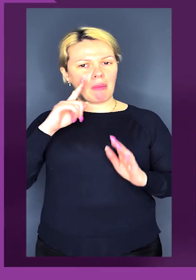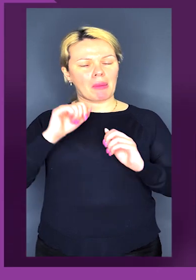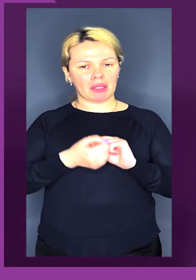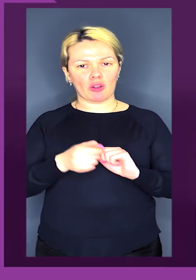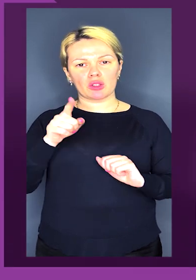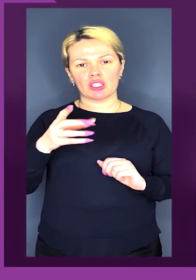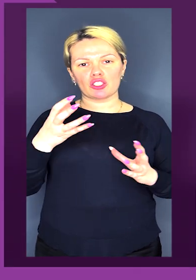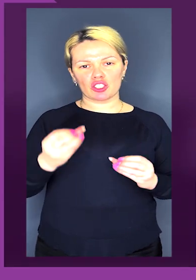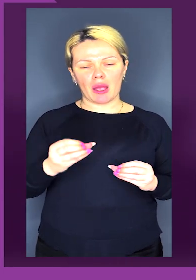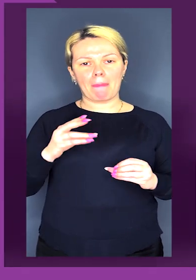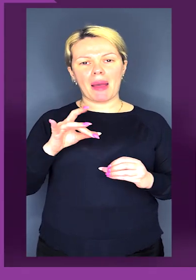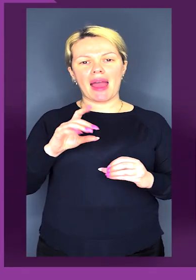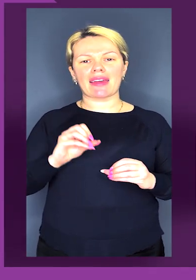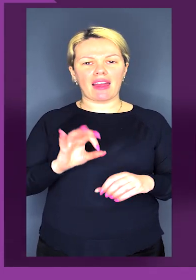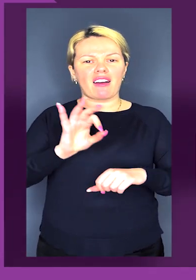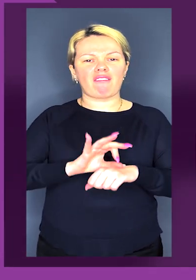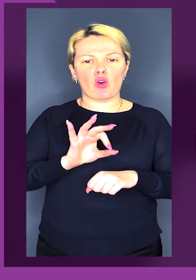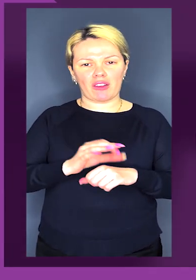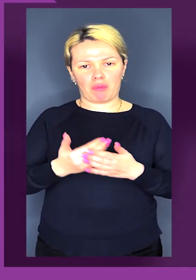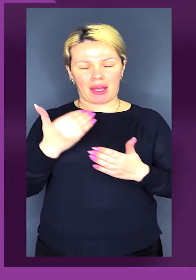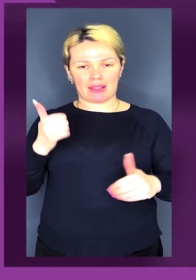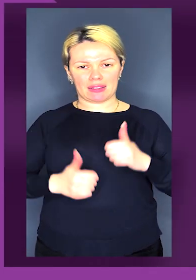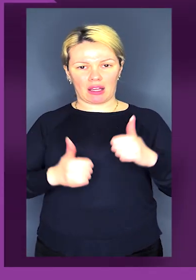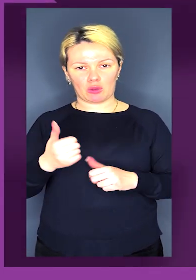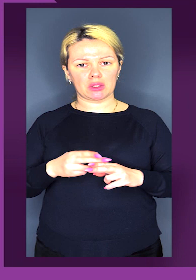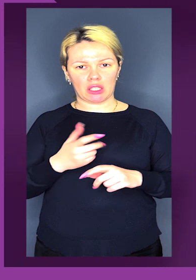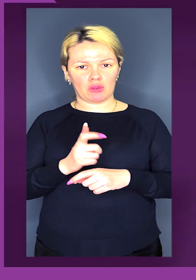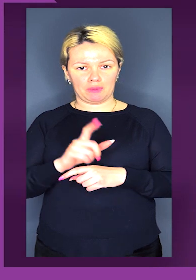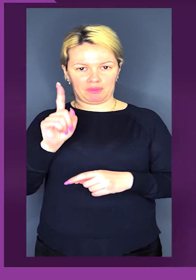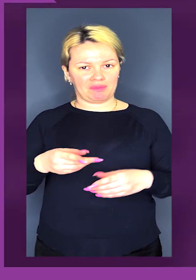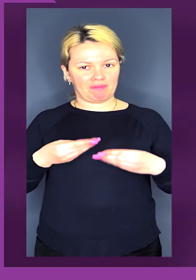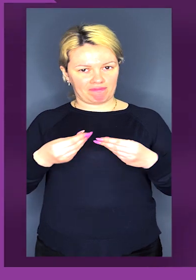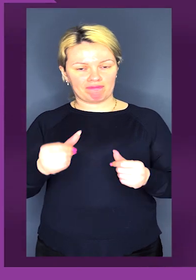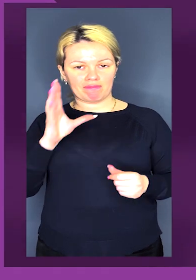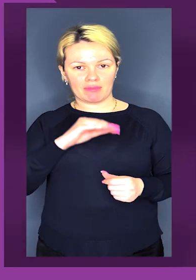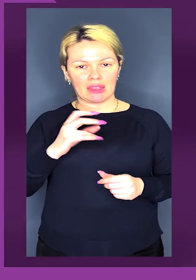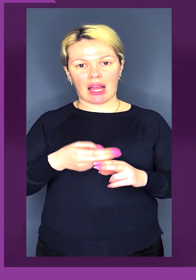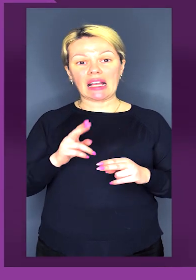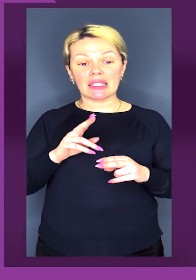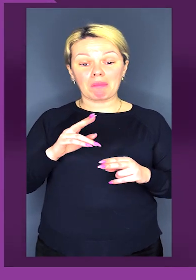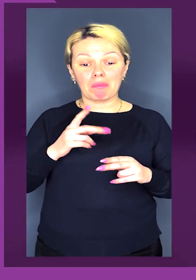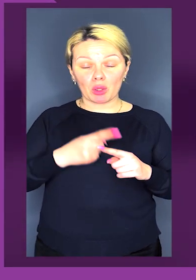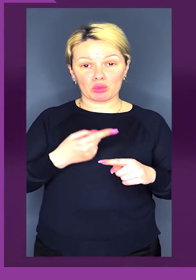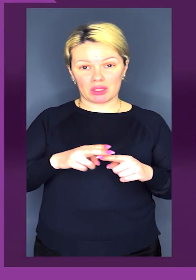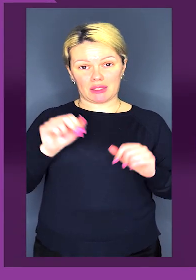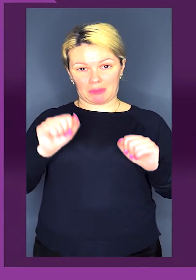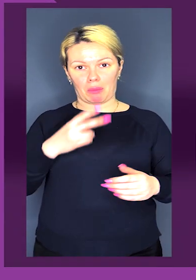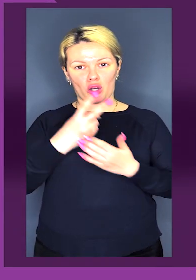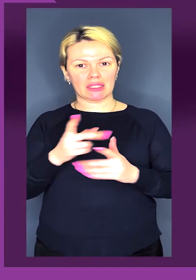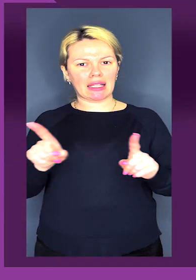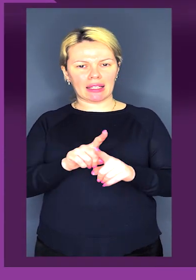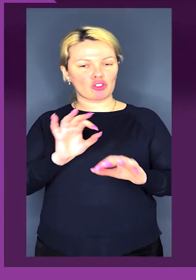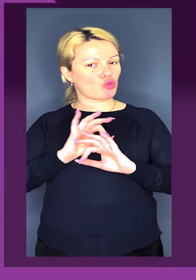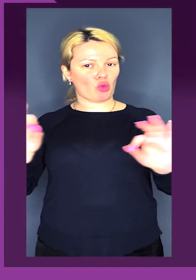я пам'ятаю, ти ще й перехворів перед стартом, тому це теж не могло не вплинути і на тлі цього ти ще й зміг